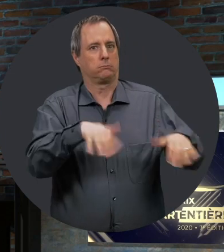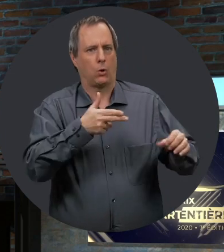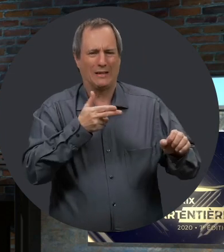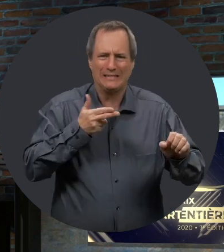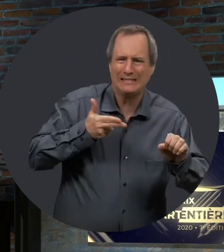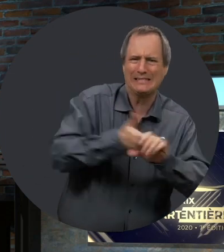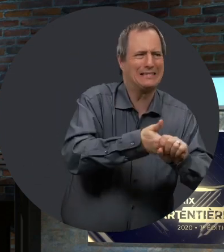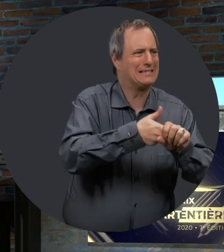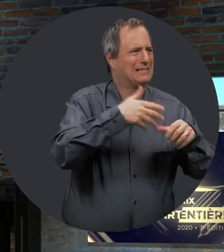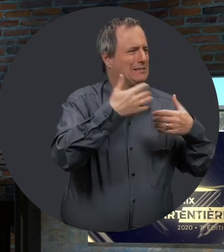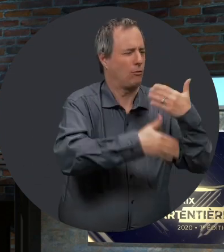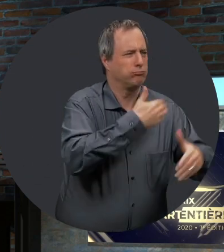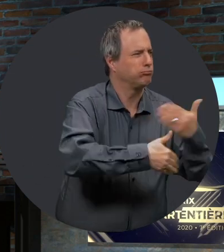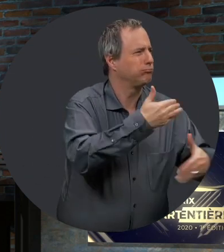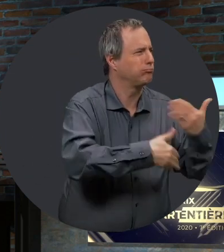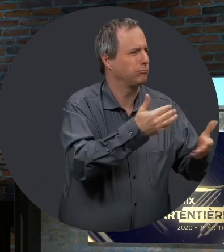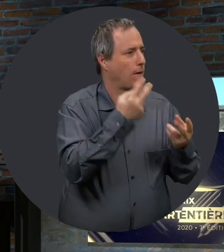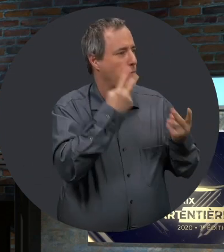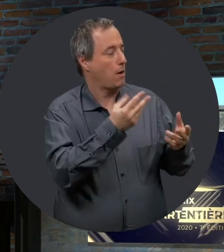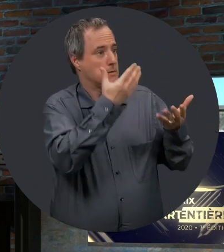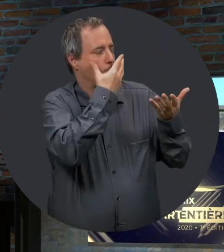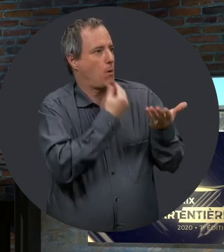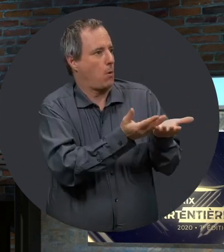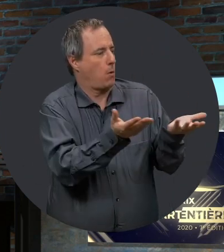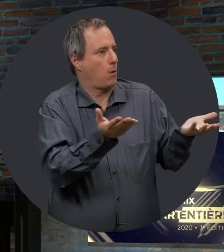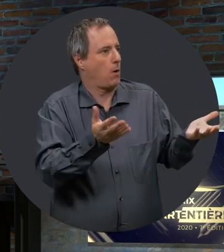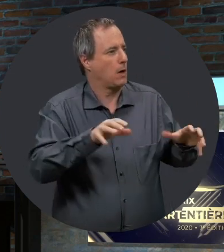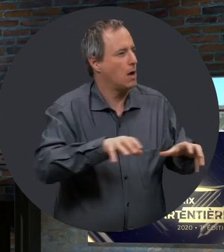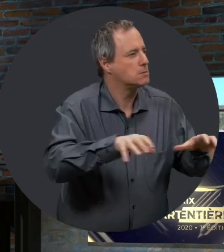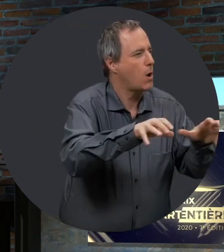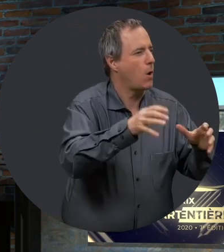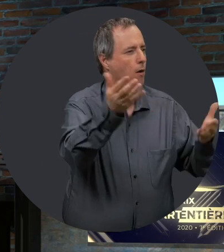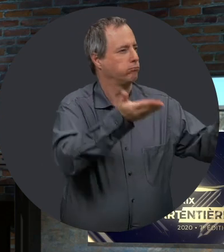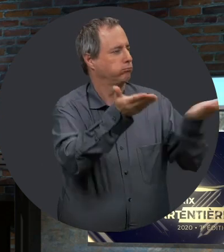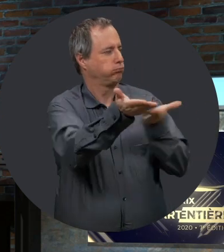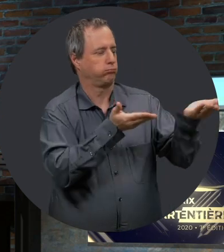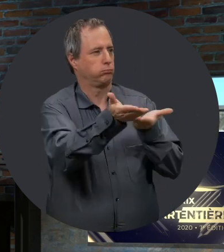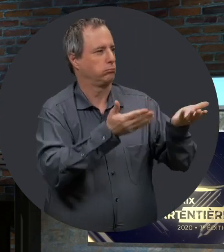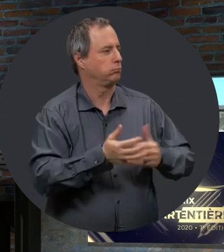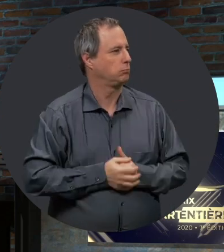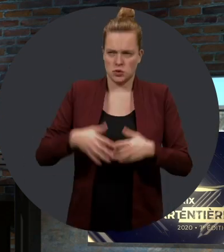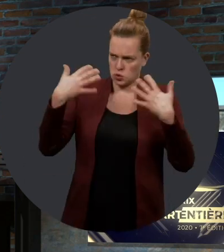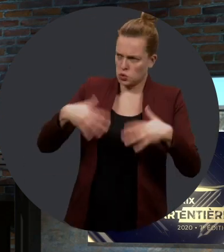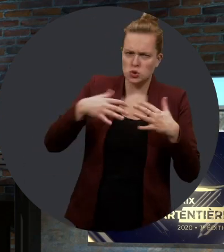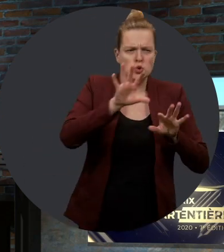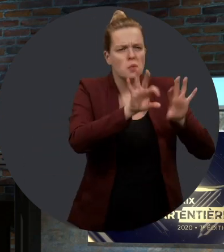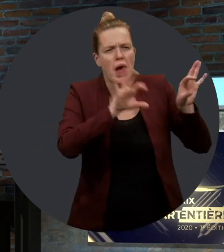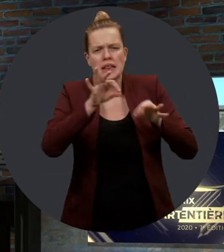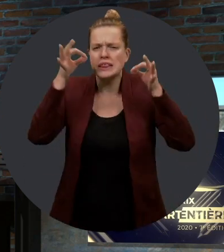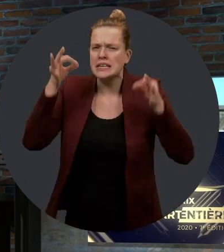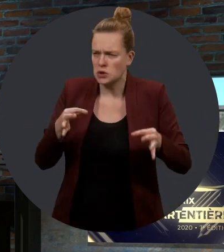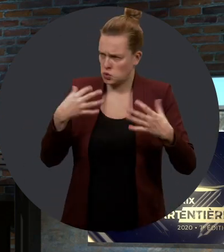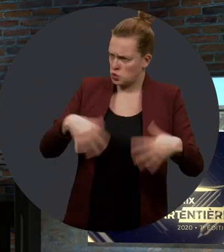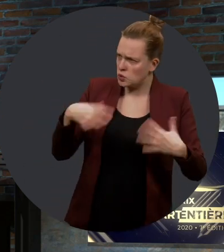un jury assez exceptionnel, qui était très engagé, bien, ils voyaient la beauté des actions qui avaient été posées. Oui, il fallait faire des choix